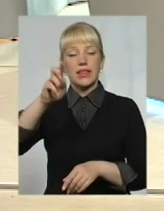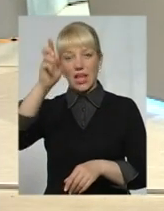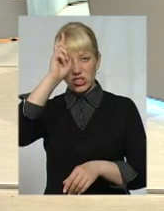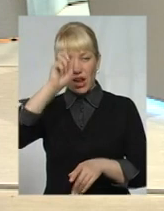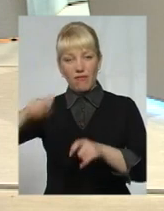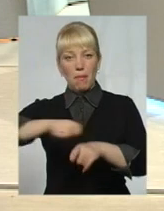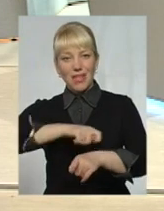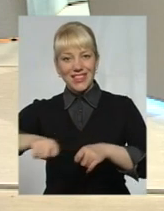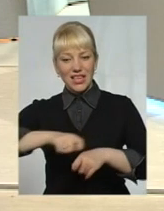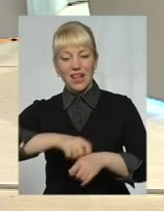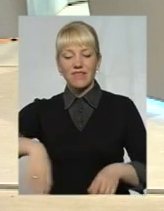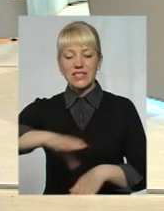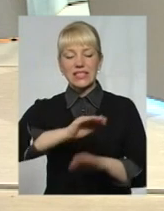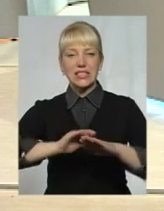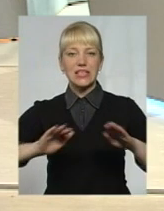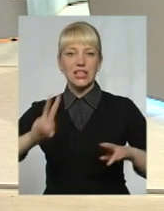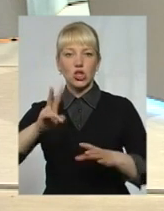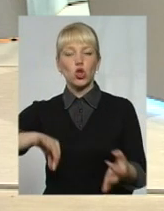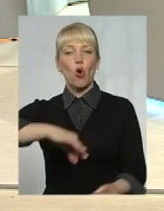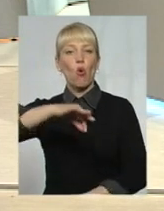всі діти, на жаль, і ті, які посиротіли